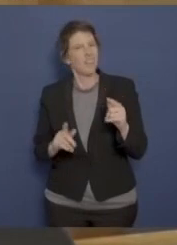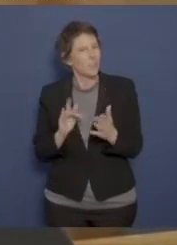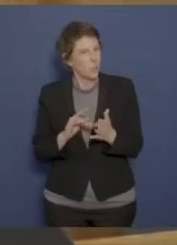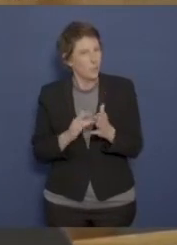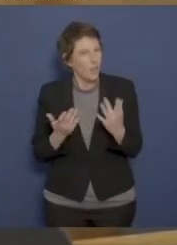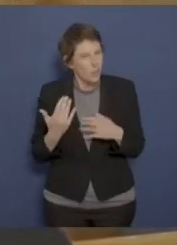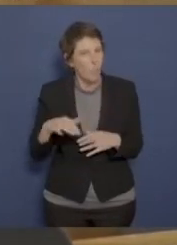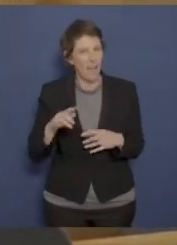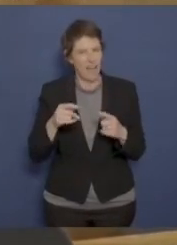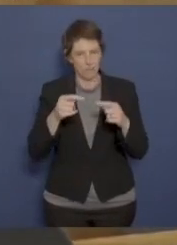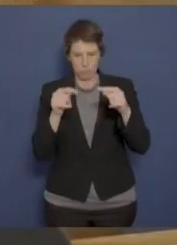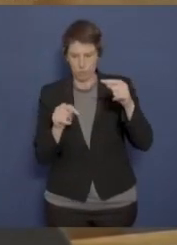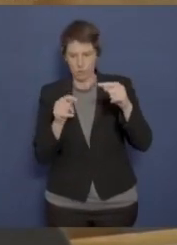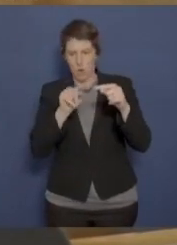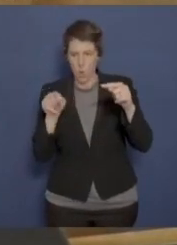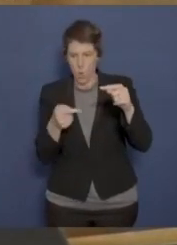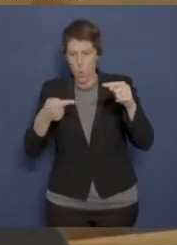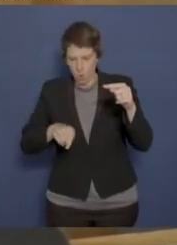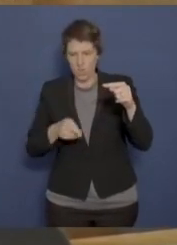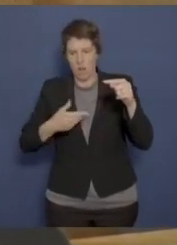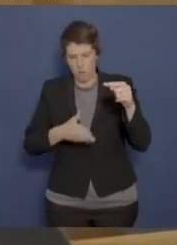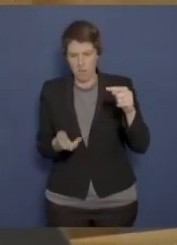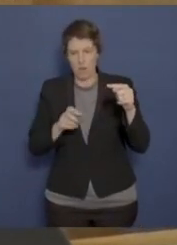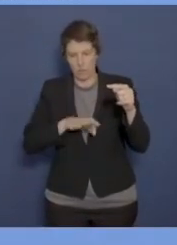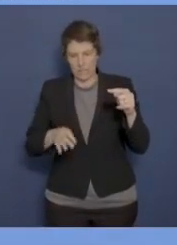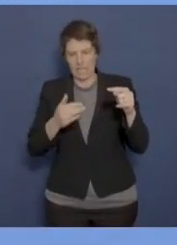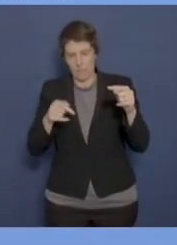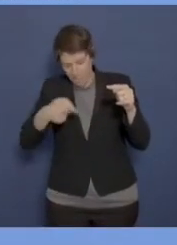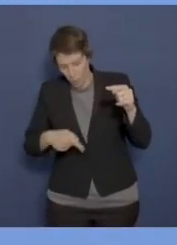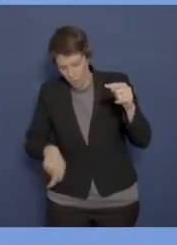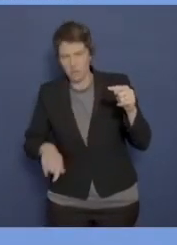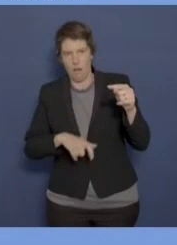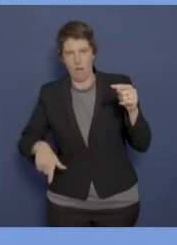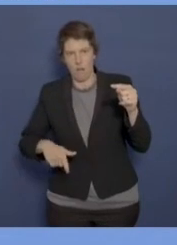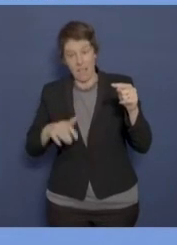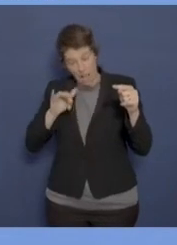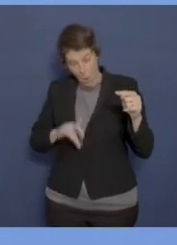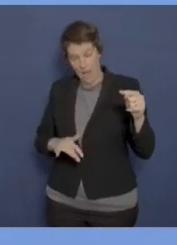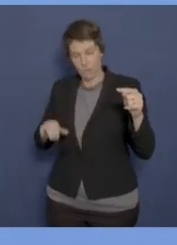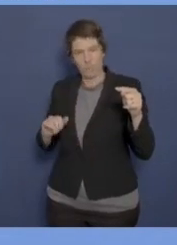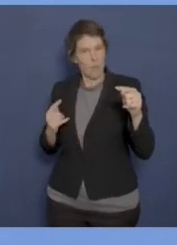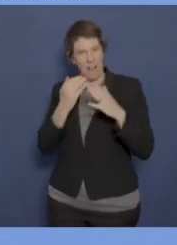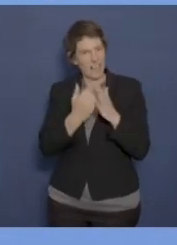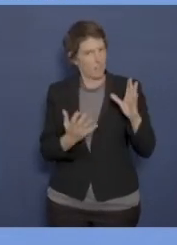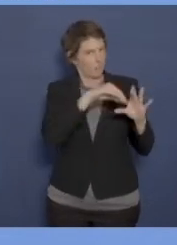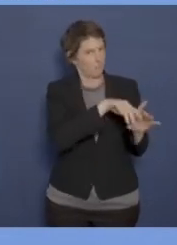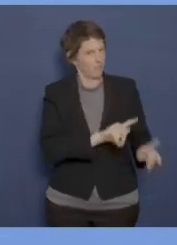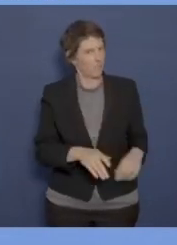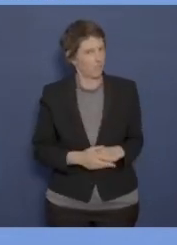unterhalb der Unterabteilungsleiterebene. Die könnten ja auch beeinflusst werden und die fallen dann nicht unter diese Regelung.